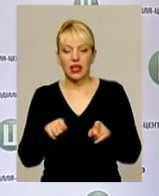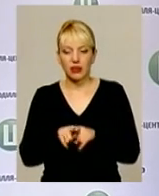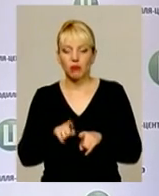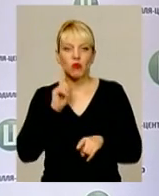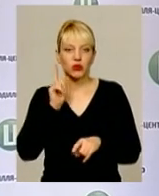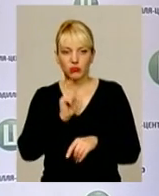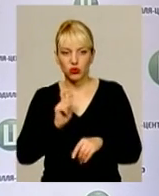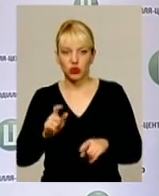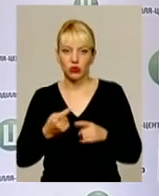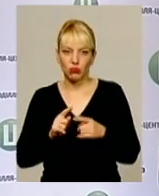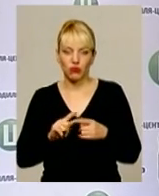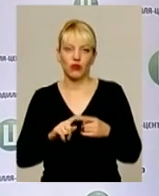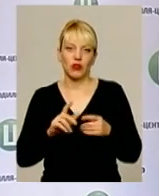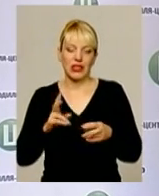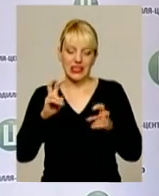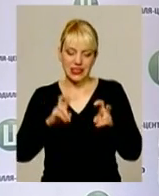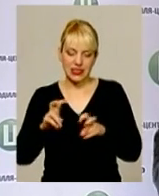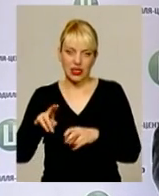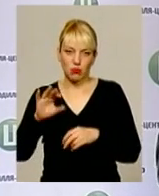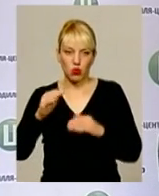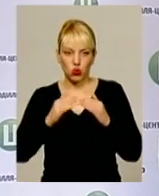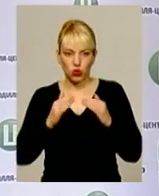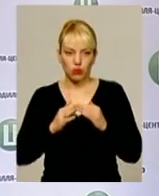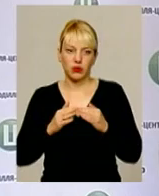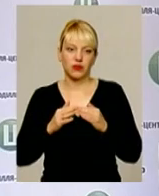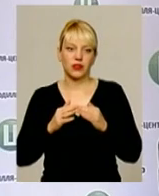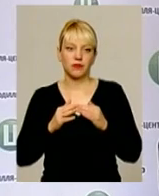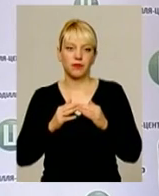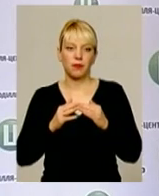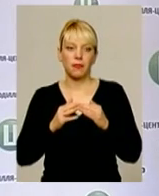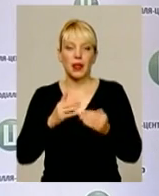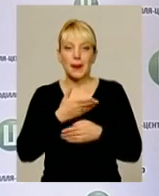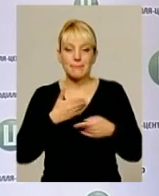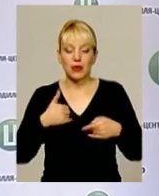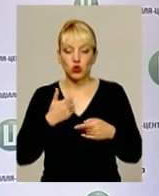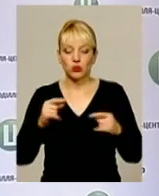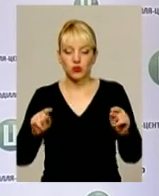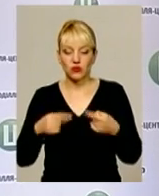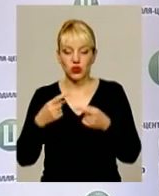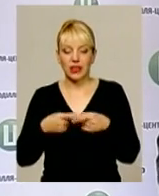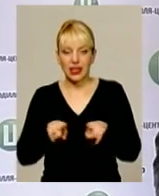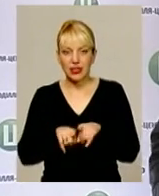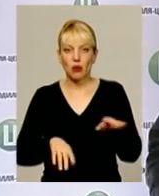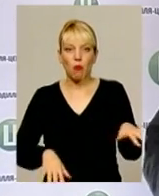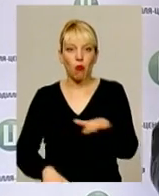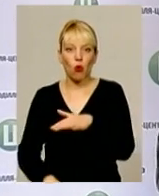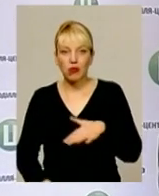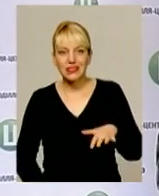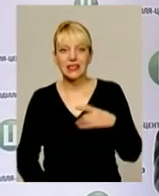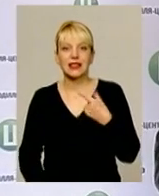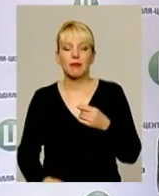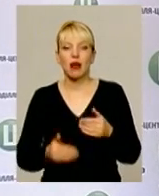людьми. Тому вони в основному сидять по домівках. Ми хочемо це переламати. Ми хочемо створити такий простір, де б вони могли